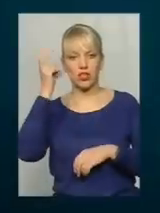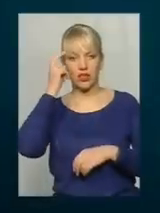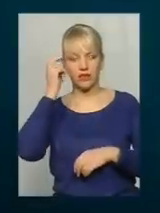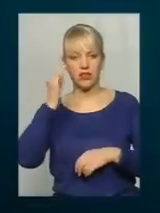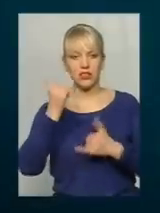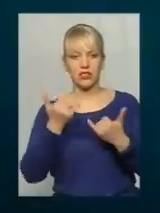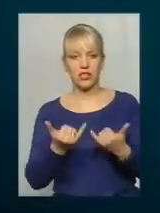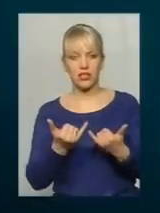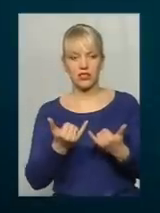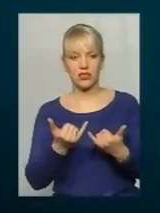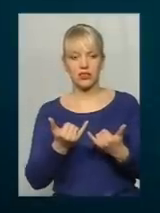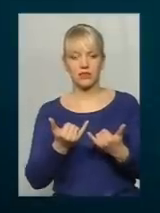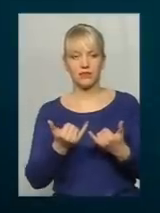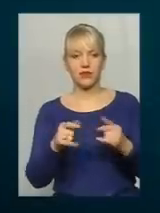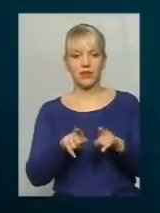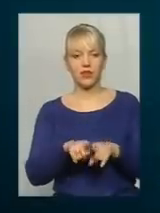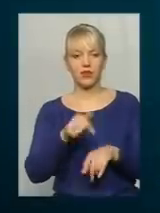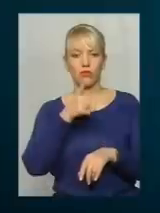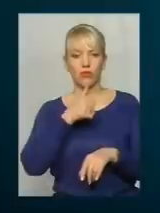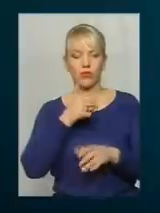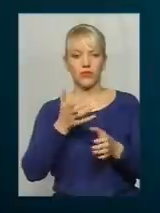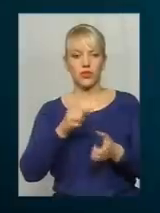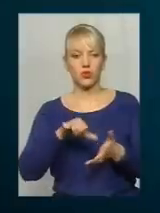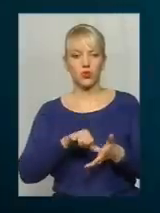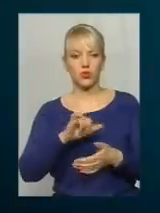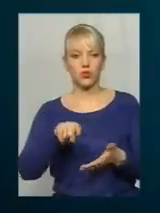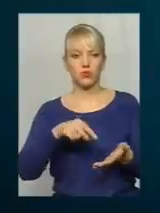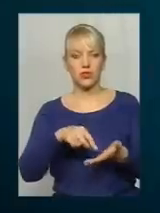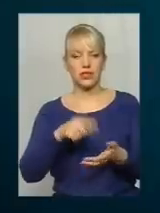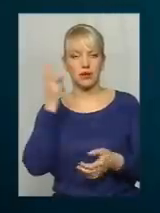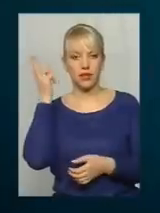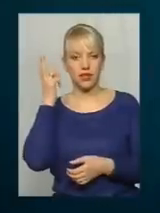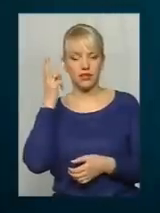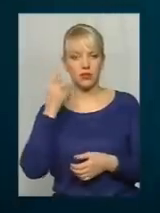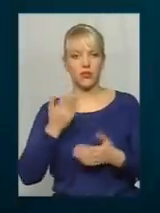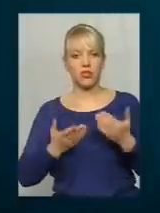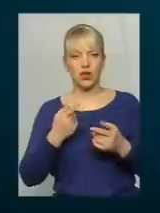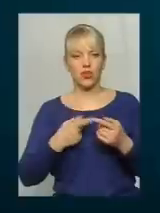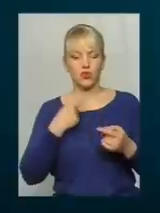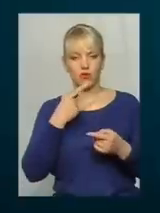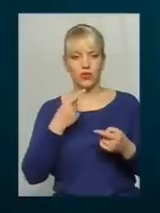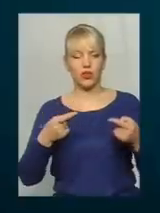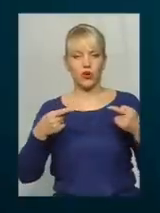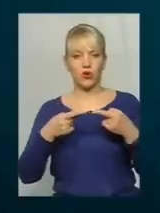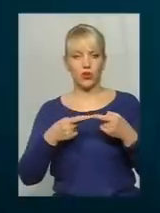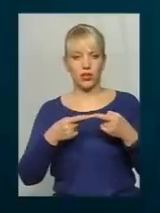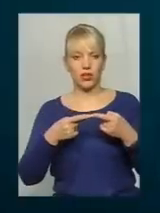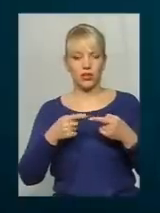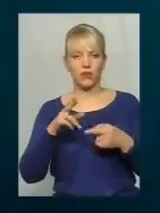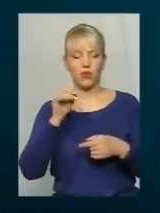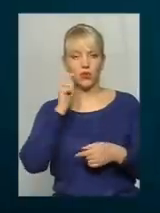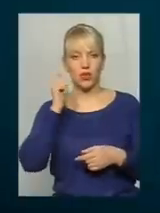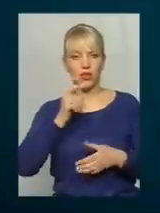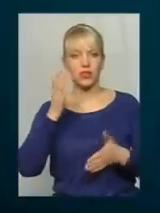і зараз, власне, так само пробуємо взяти участь в місті Хмельницькому. Це якщо взяти конкретно по Україні.